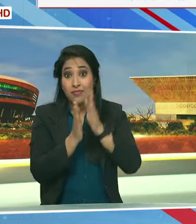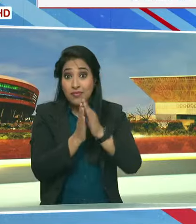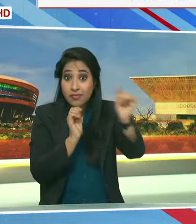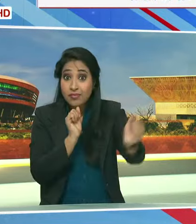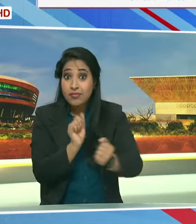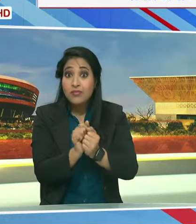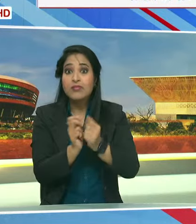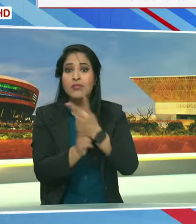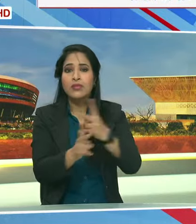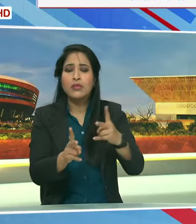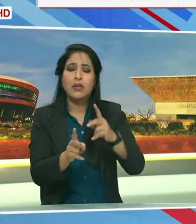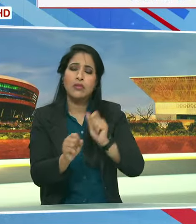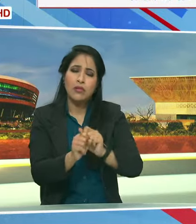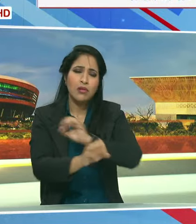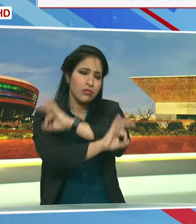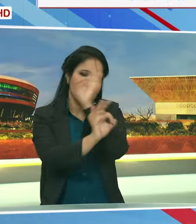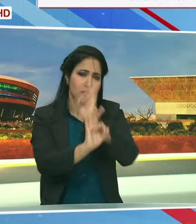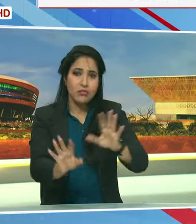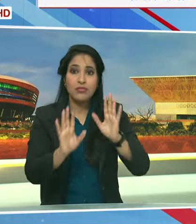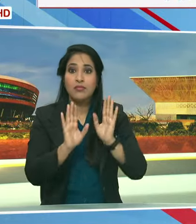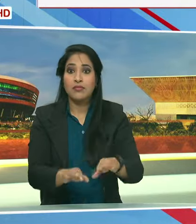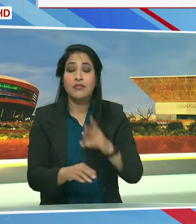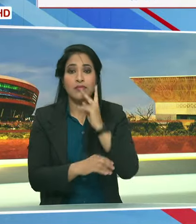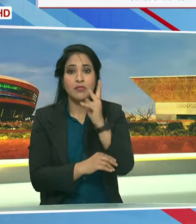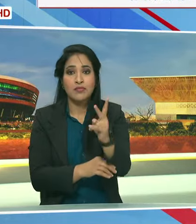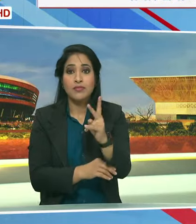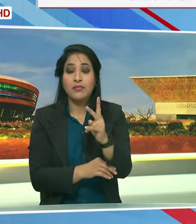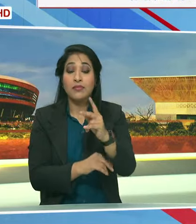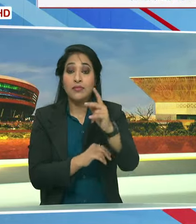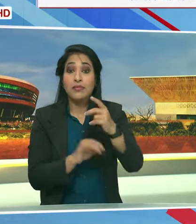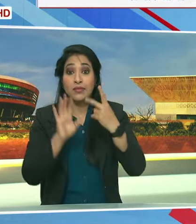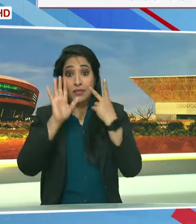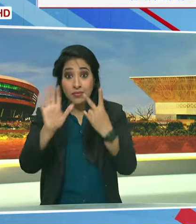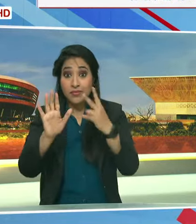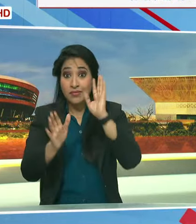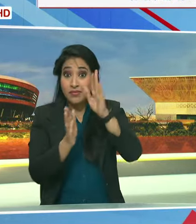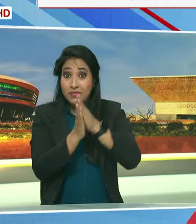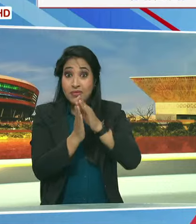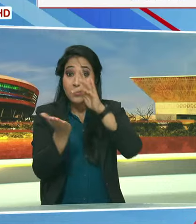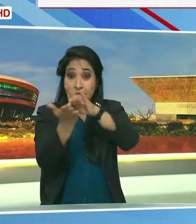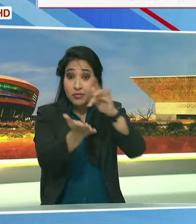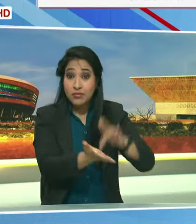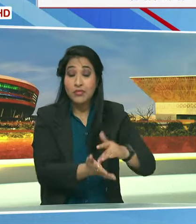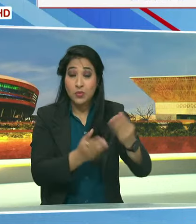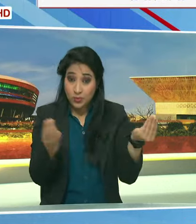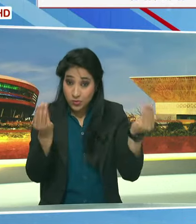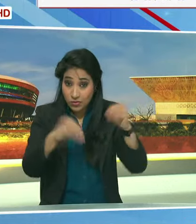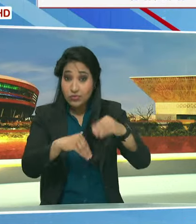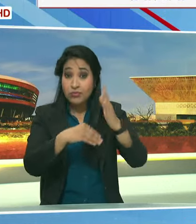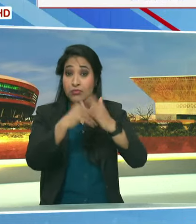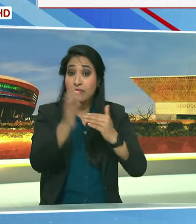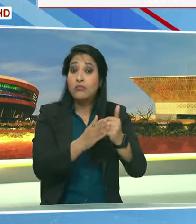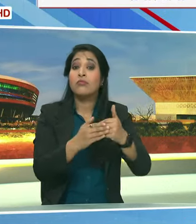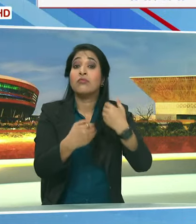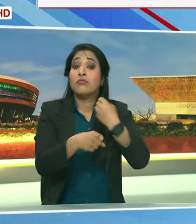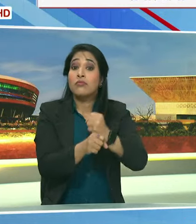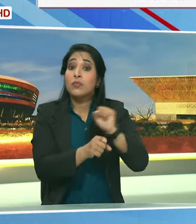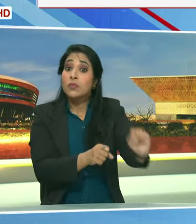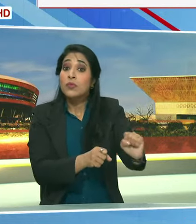साथ परकोटा निर्मित हो सके और साथ मंदिर जो बनने है जो हमारे